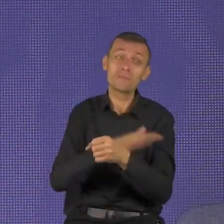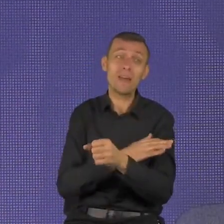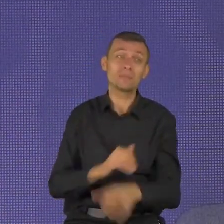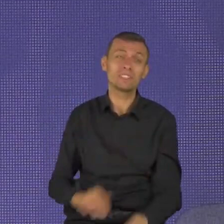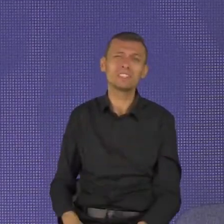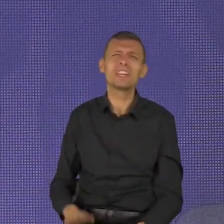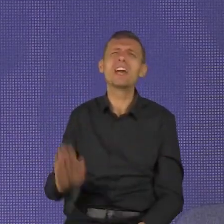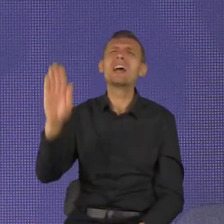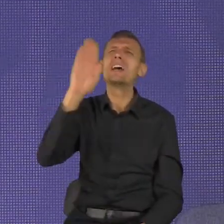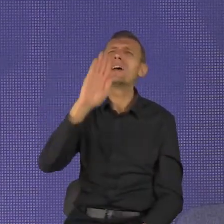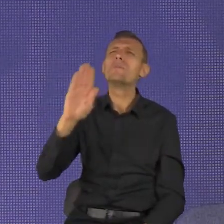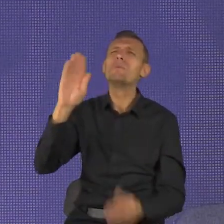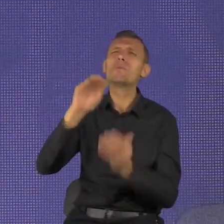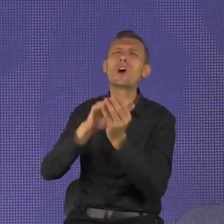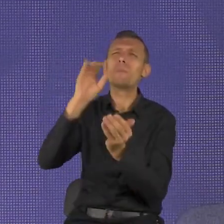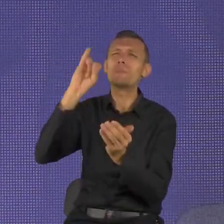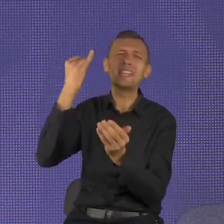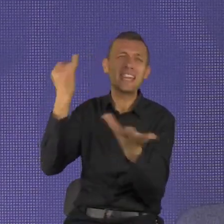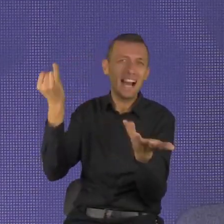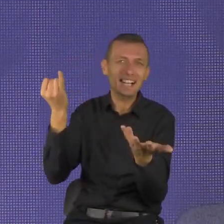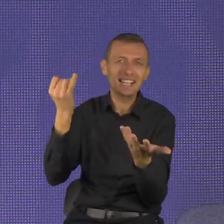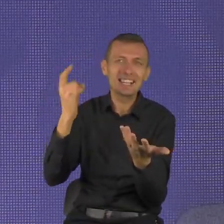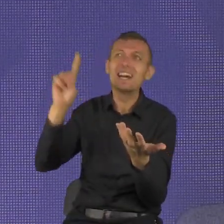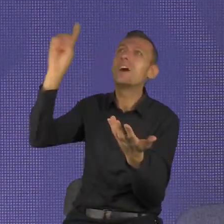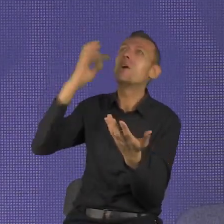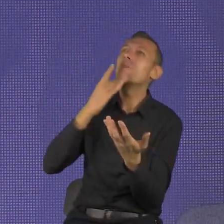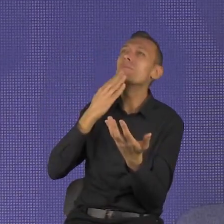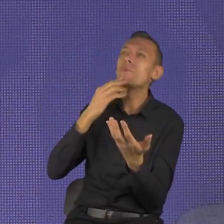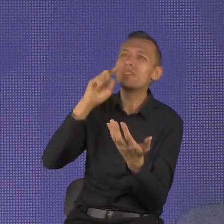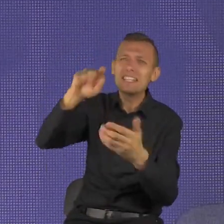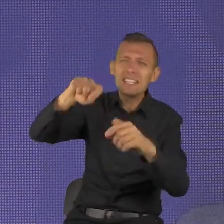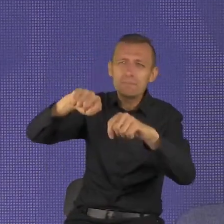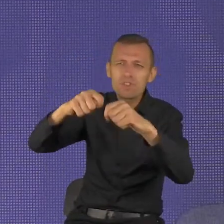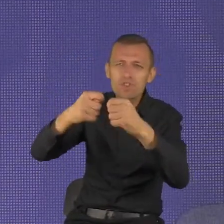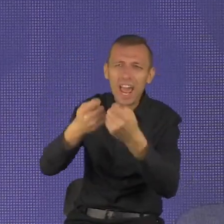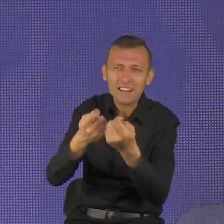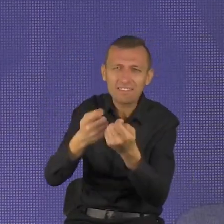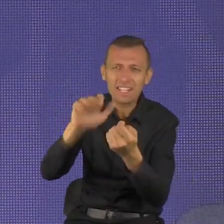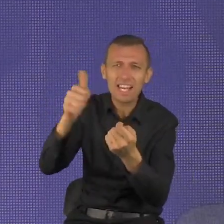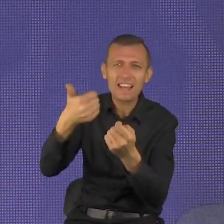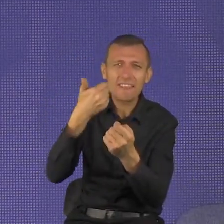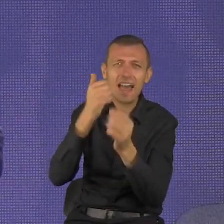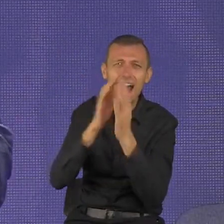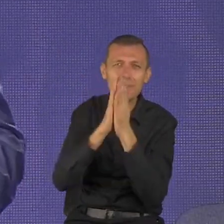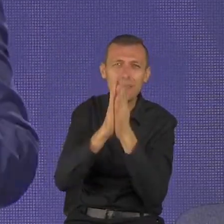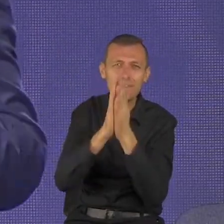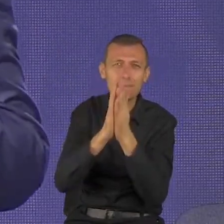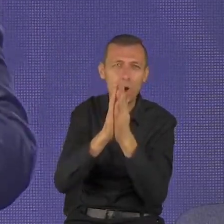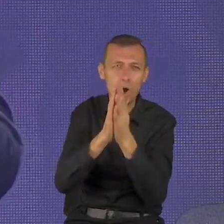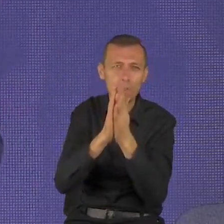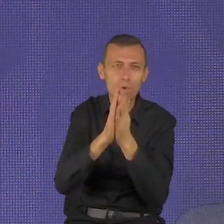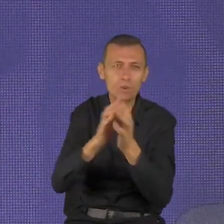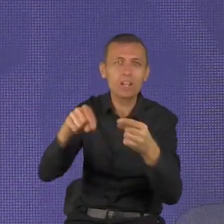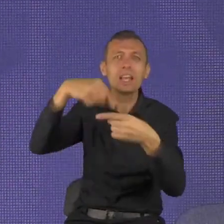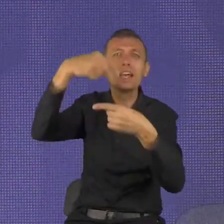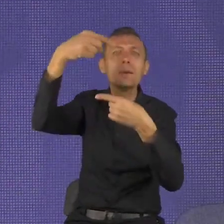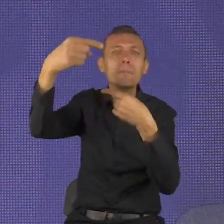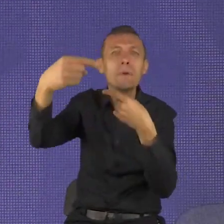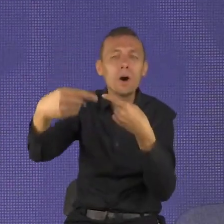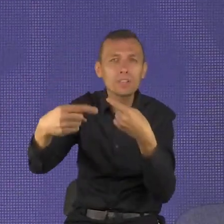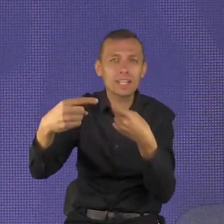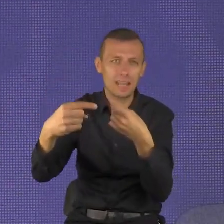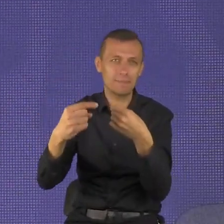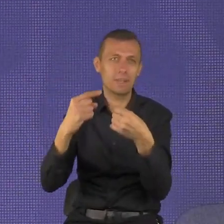mówi, przerwij. Pomódl się przed podjęciem decyzji, bo to spowolni twoje życie. I posłuchaj jeszcze jednej